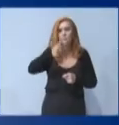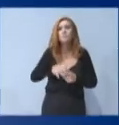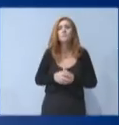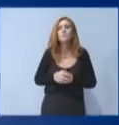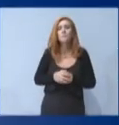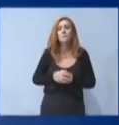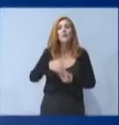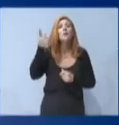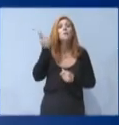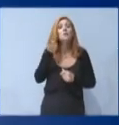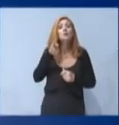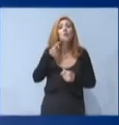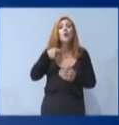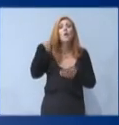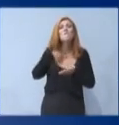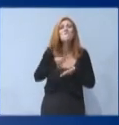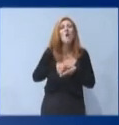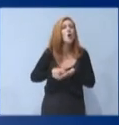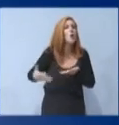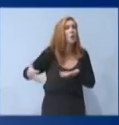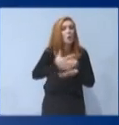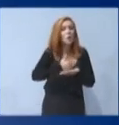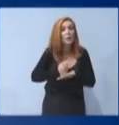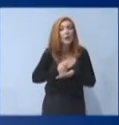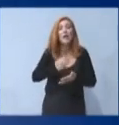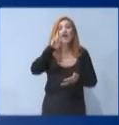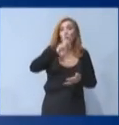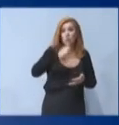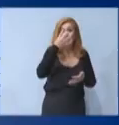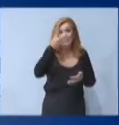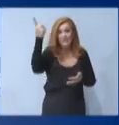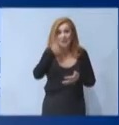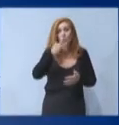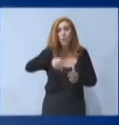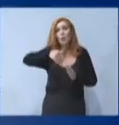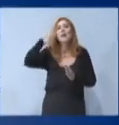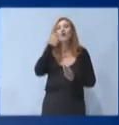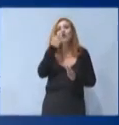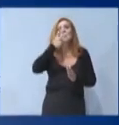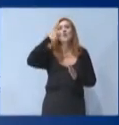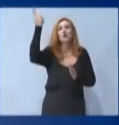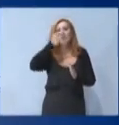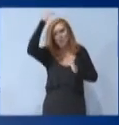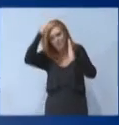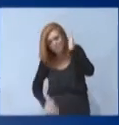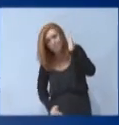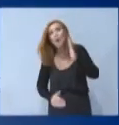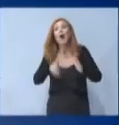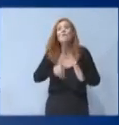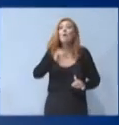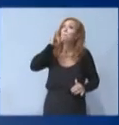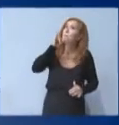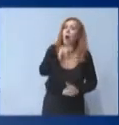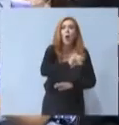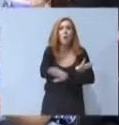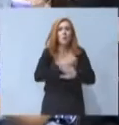φόρου εισοδήματος πέφτει από το 24% στο 22% και μάλιστα σε μόνιμη βάση.